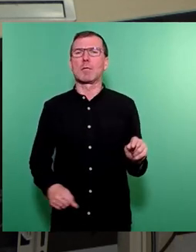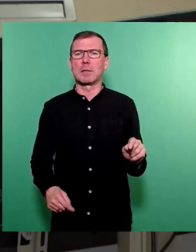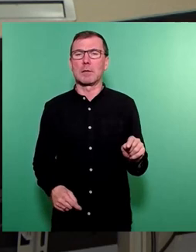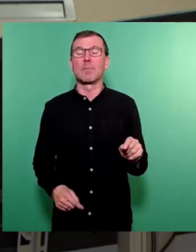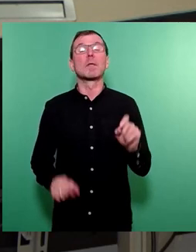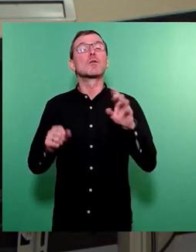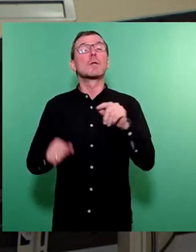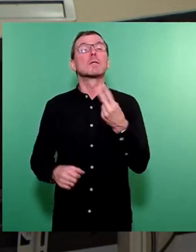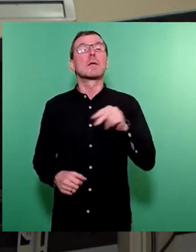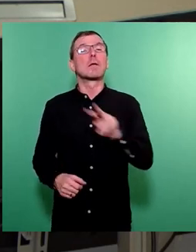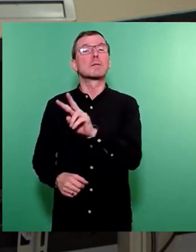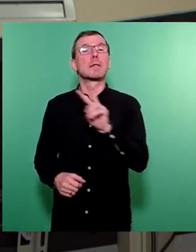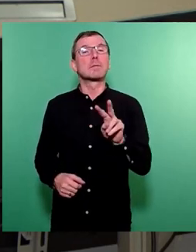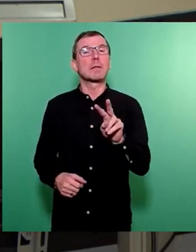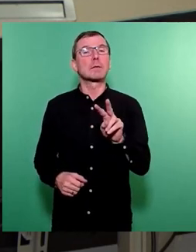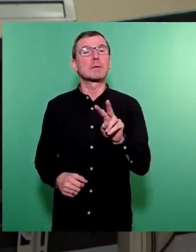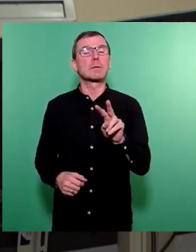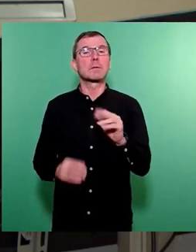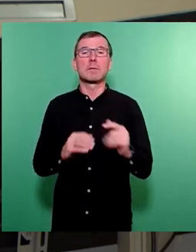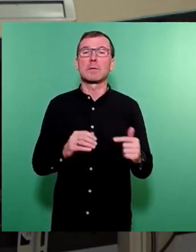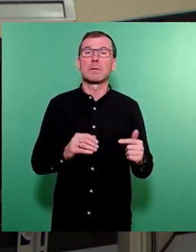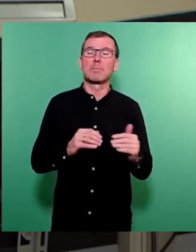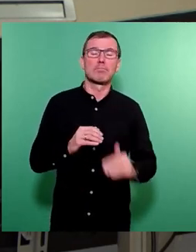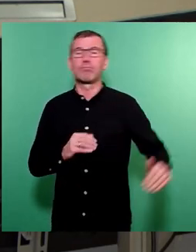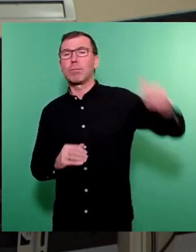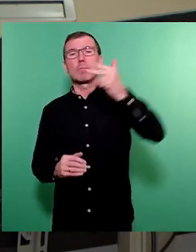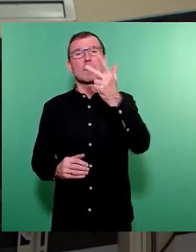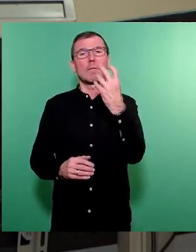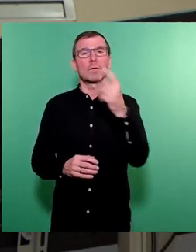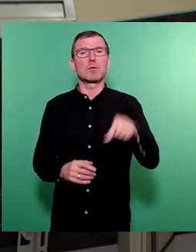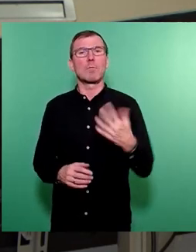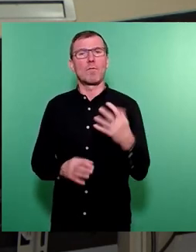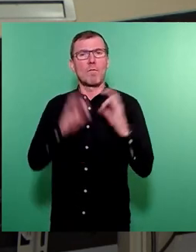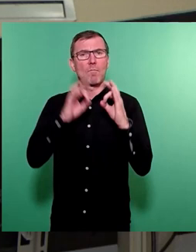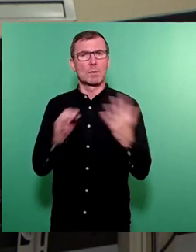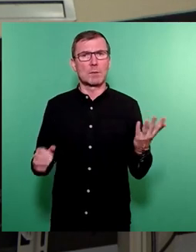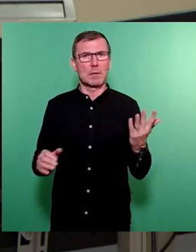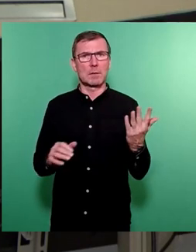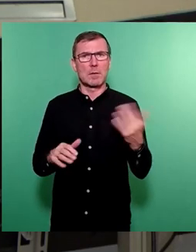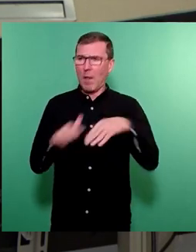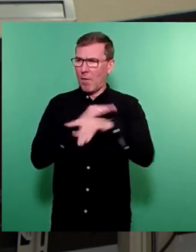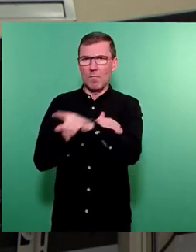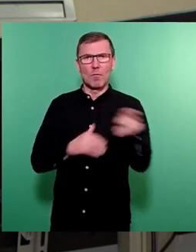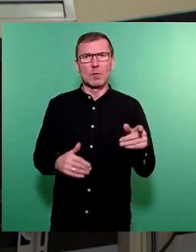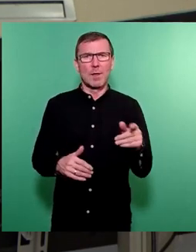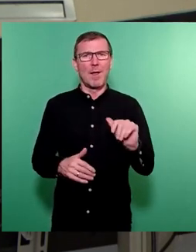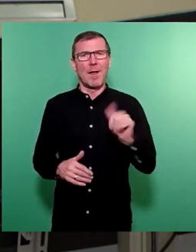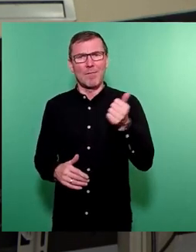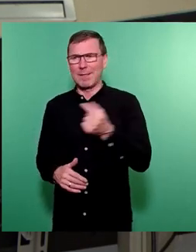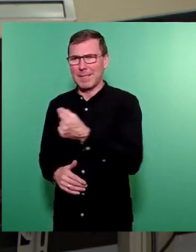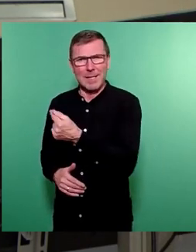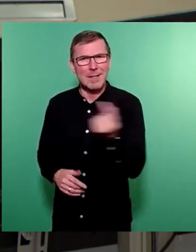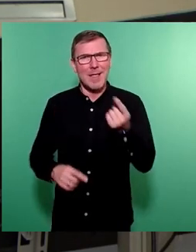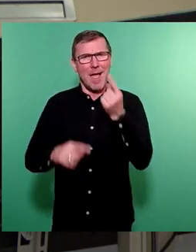Juli 2022, sind es 43,5 Prozent. Das heißt, fast schon jeder zweite